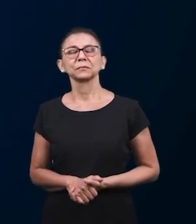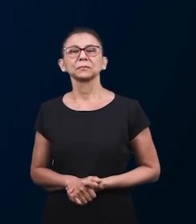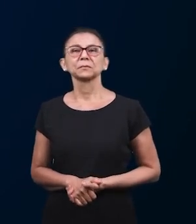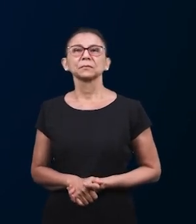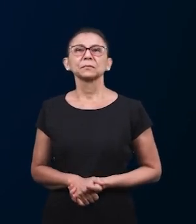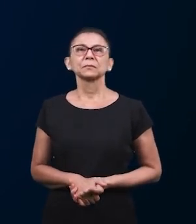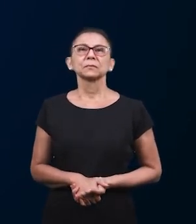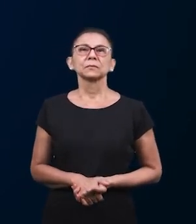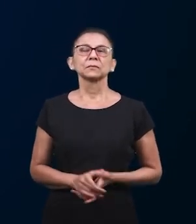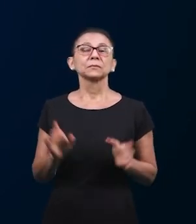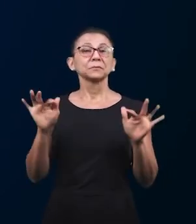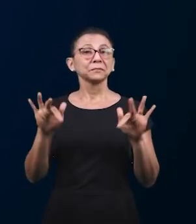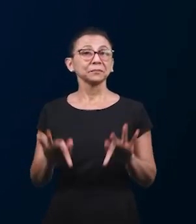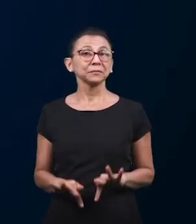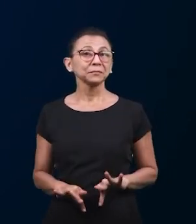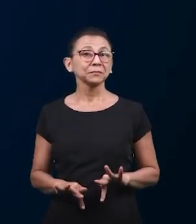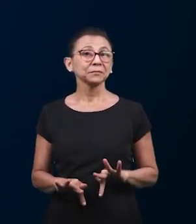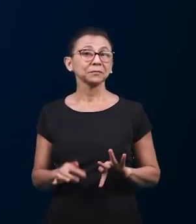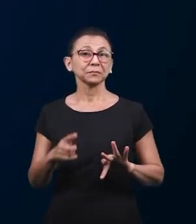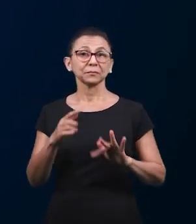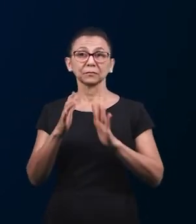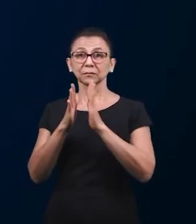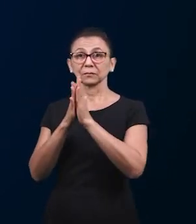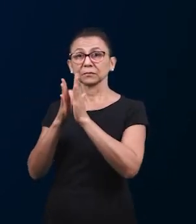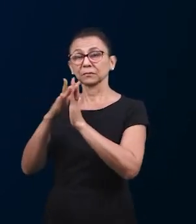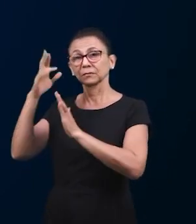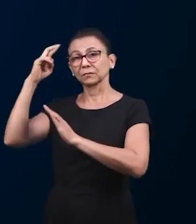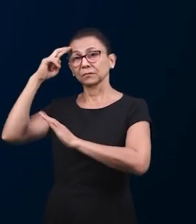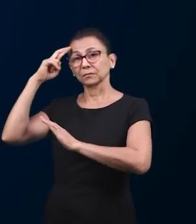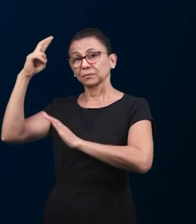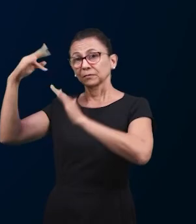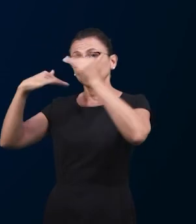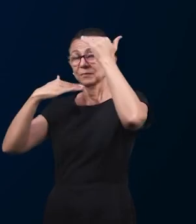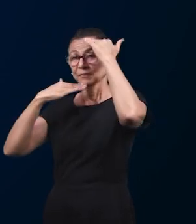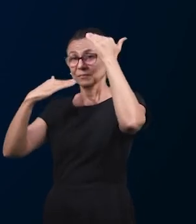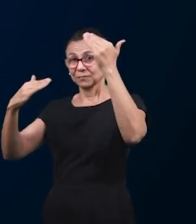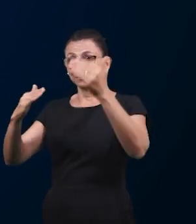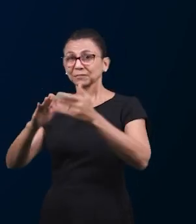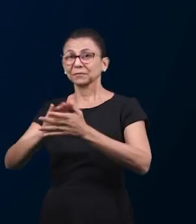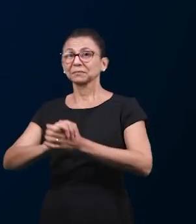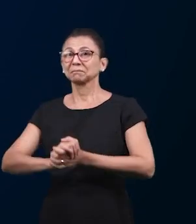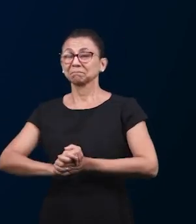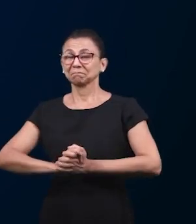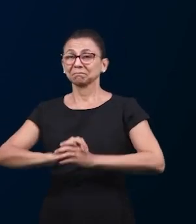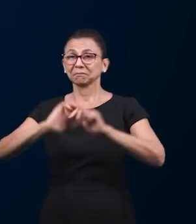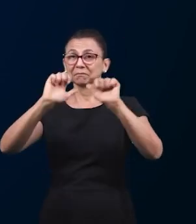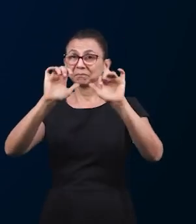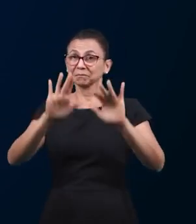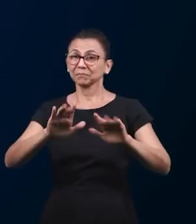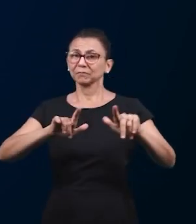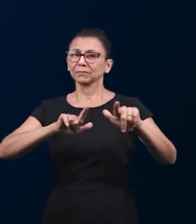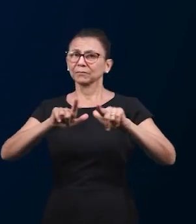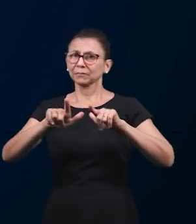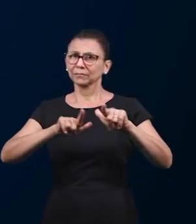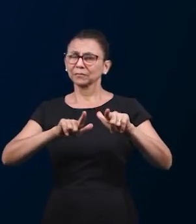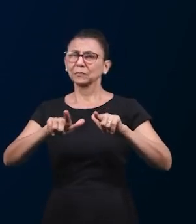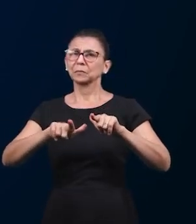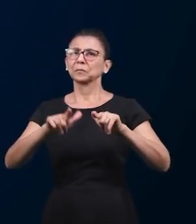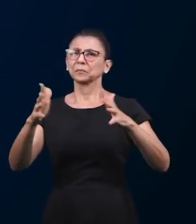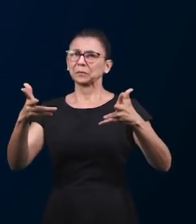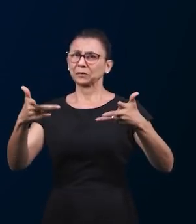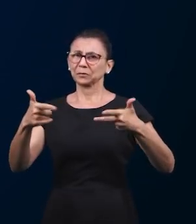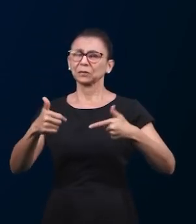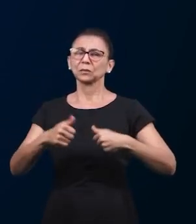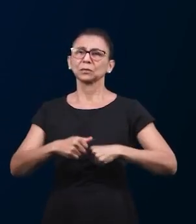теперь мы подходим к концу нашей трансляции и мы помолимся и прославим Господа за результат